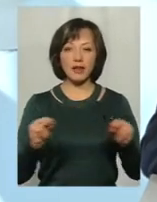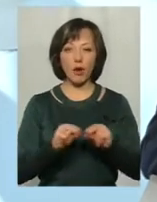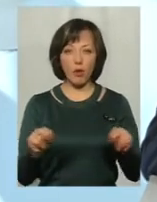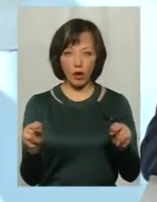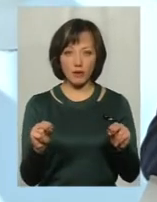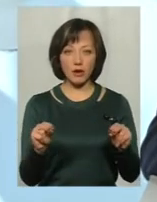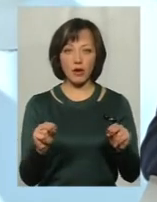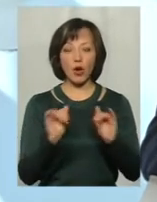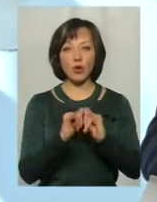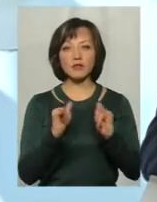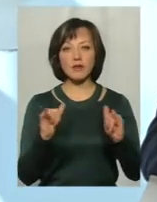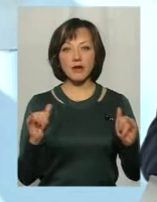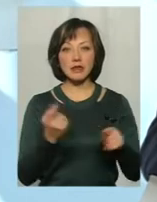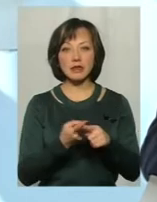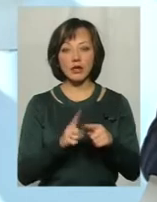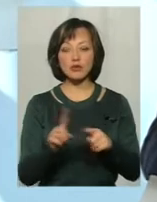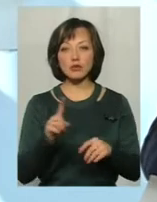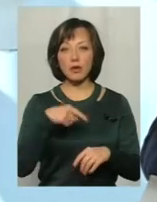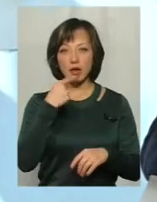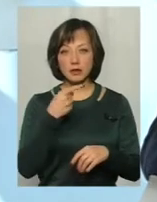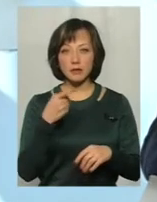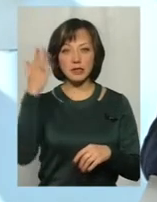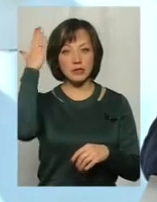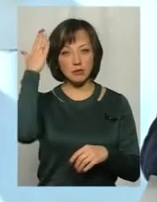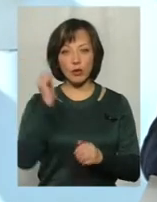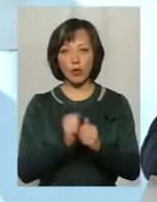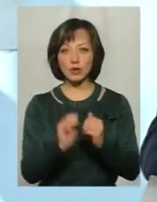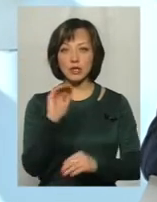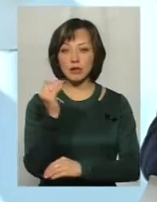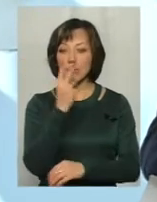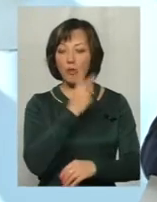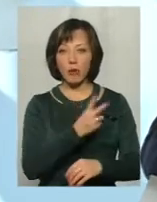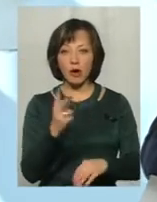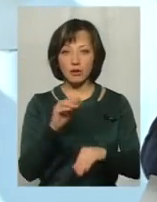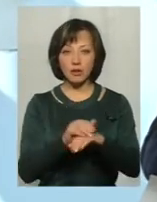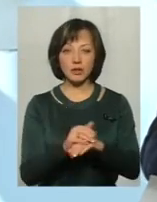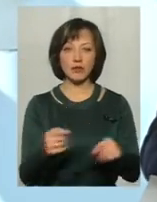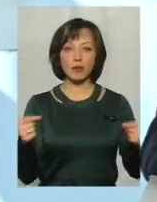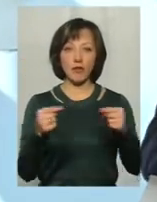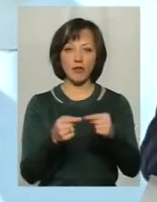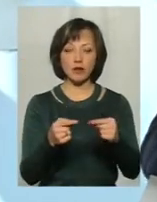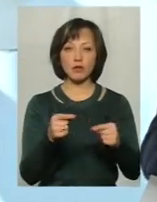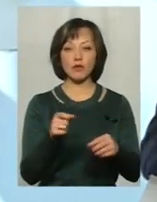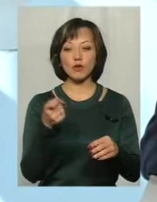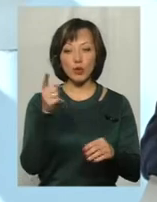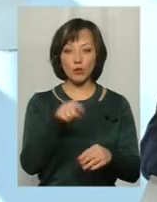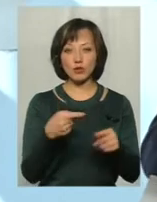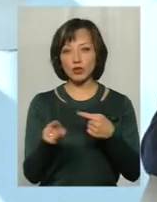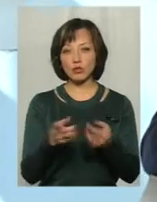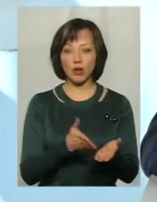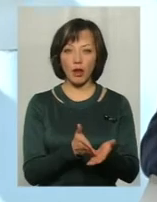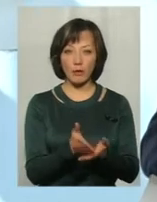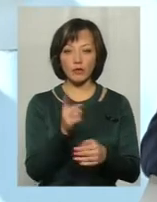відповідно, розвивати ось те, що ми говоримо, здібності кожної дитини, побачити, відповідно, в тому чи іншому